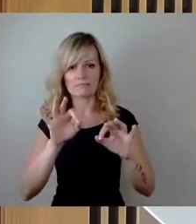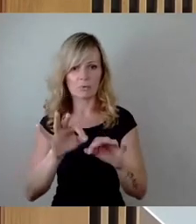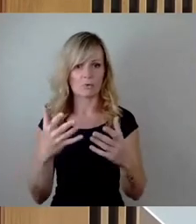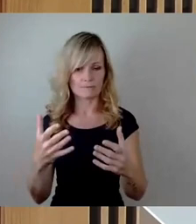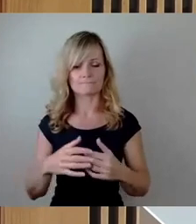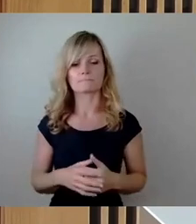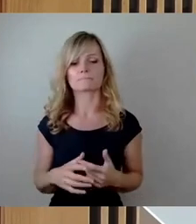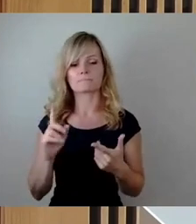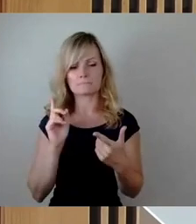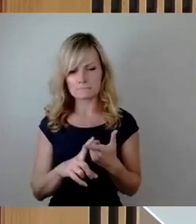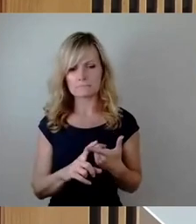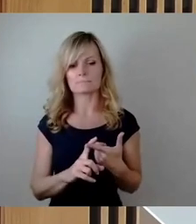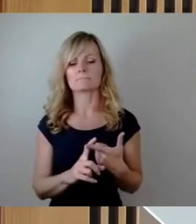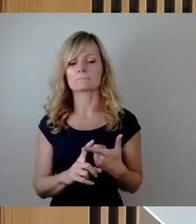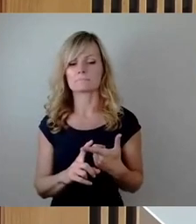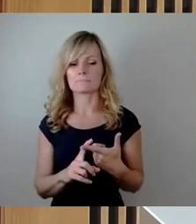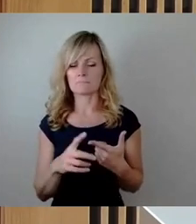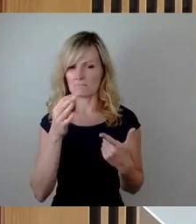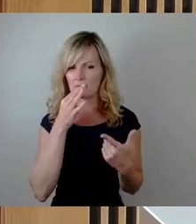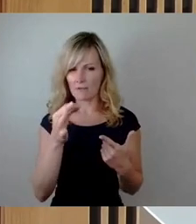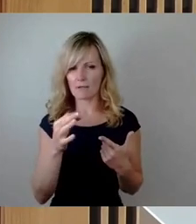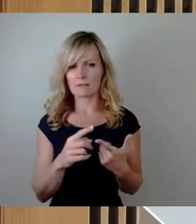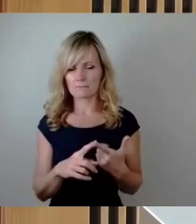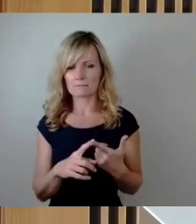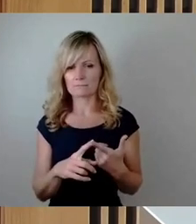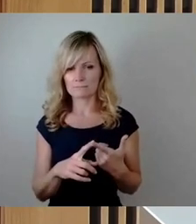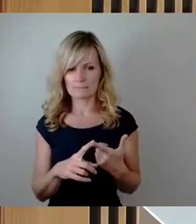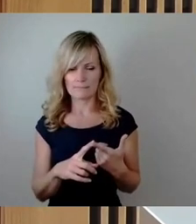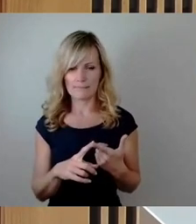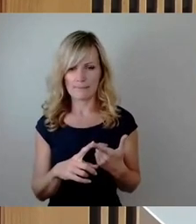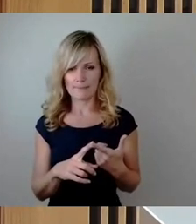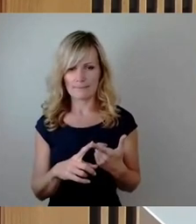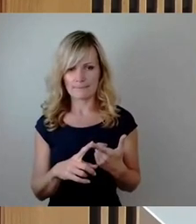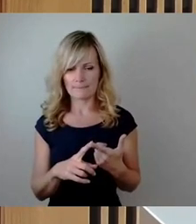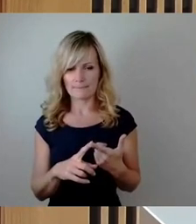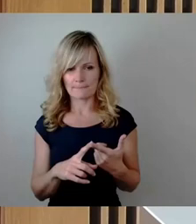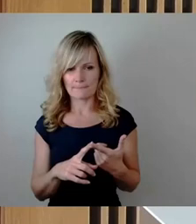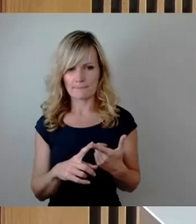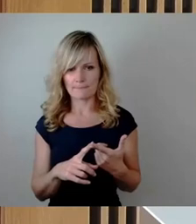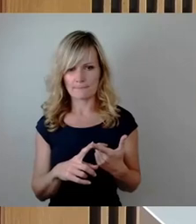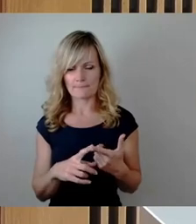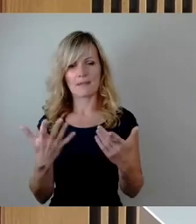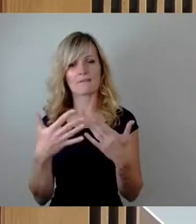würde mich interessieren, gibt es bereits vom Reichstaat Sachsen, von der Staatsregierung